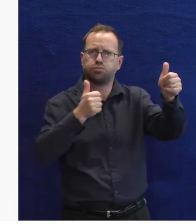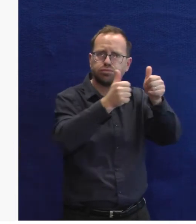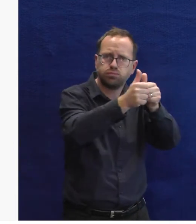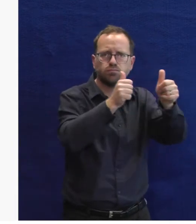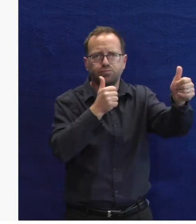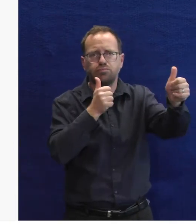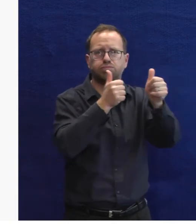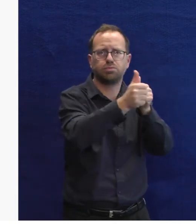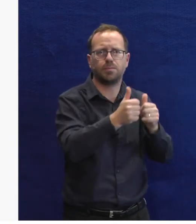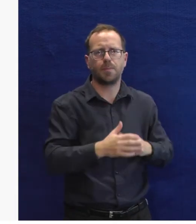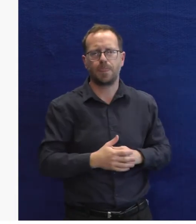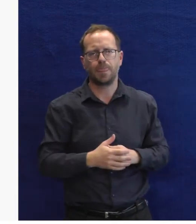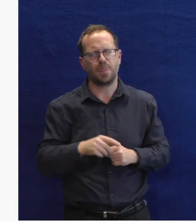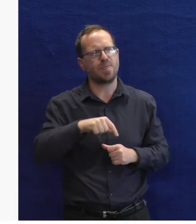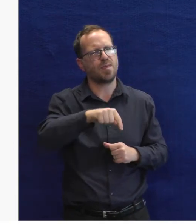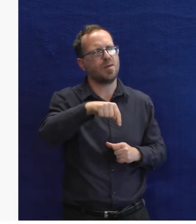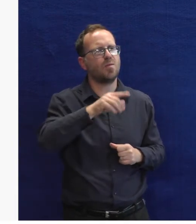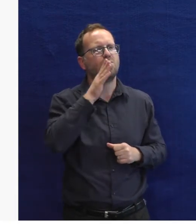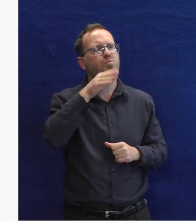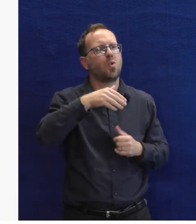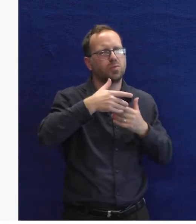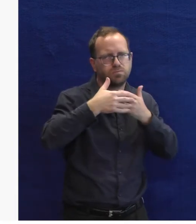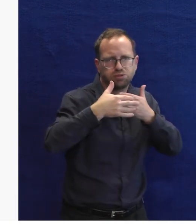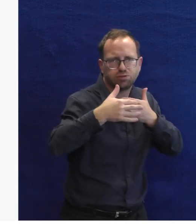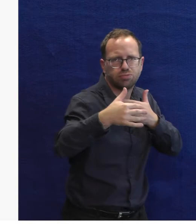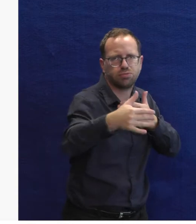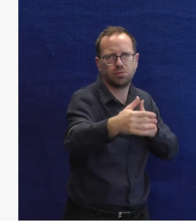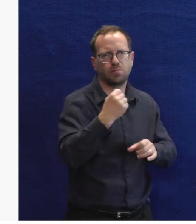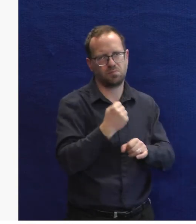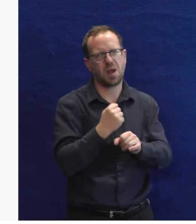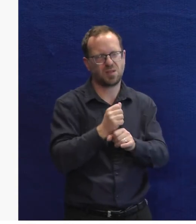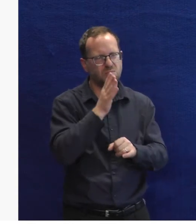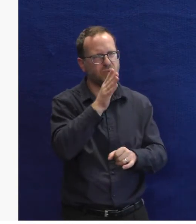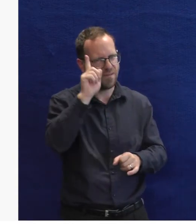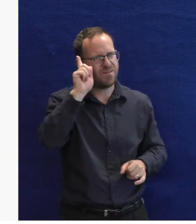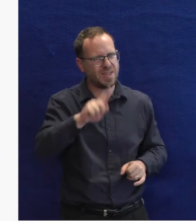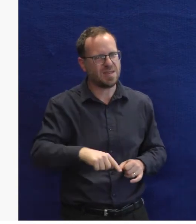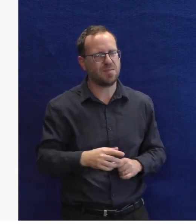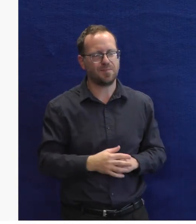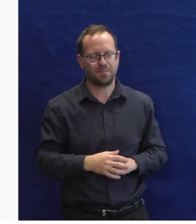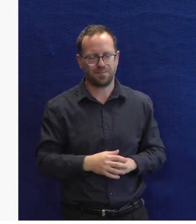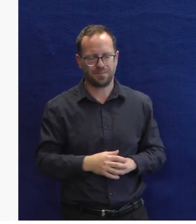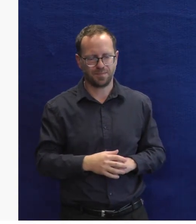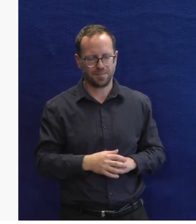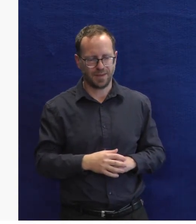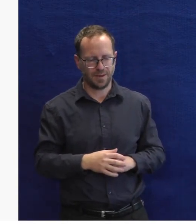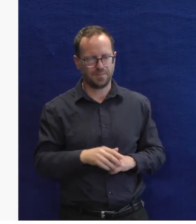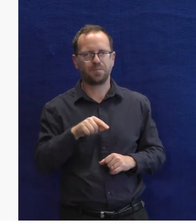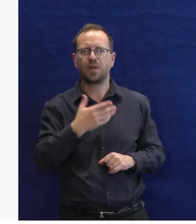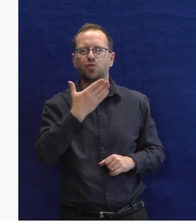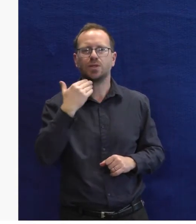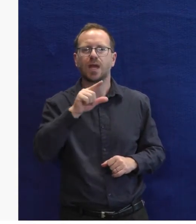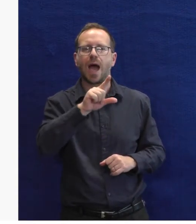s velké plány, říjíme, že je ještě velký prostor a je tady určitě